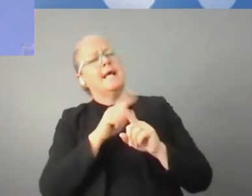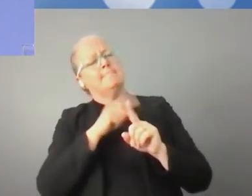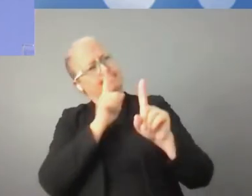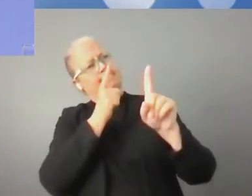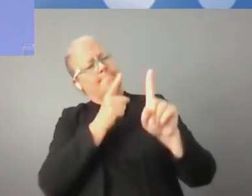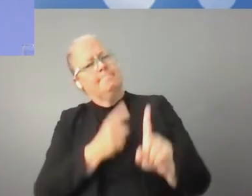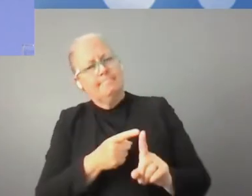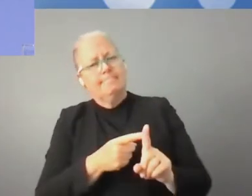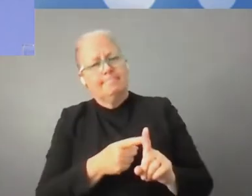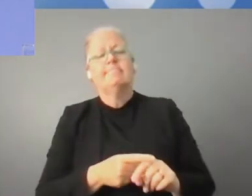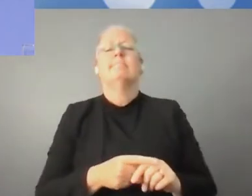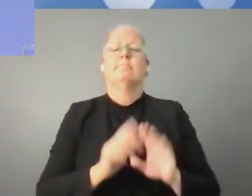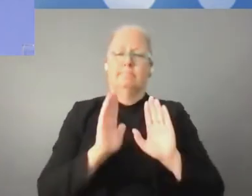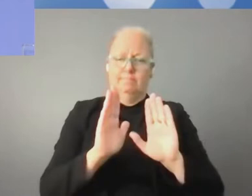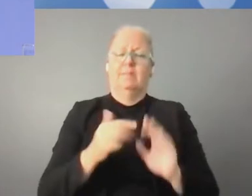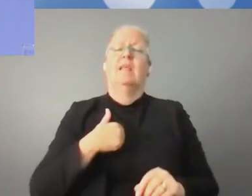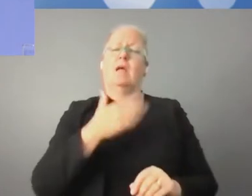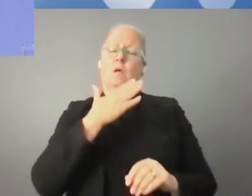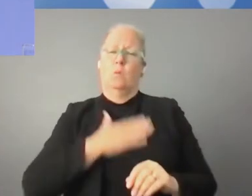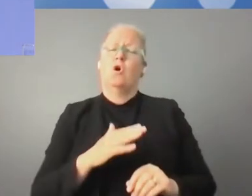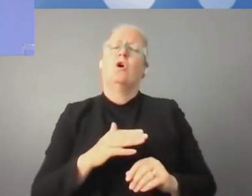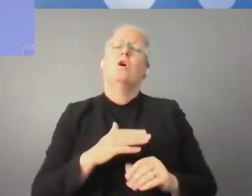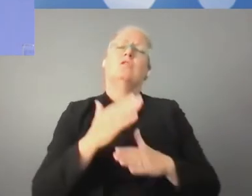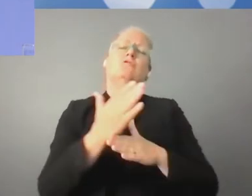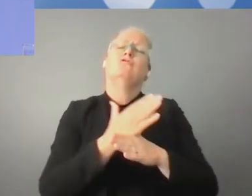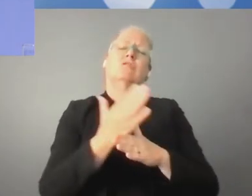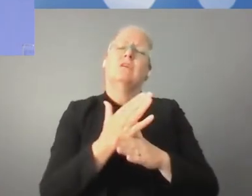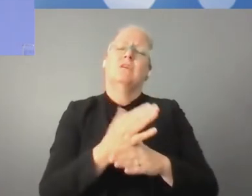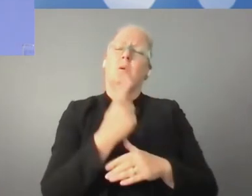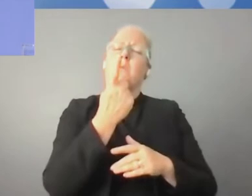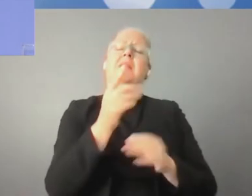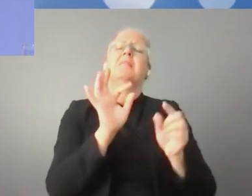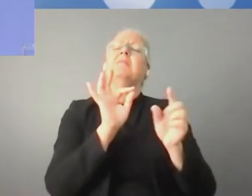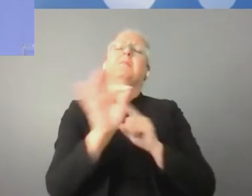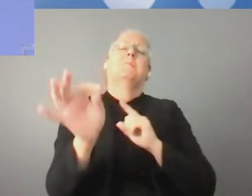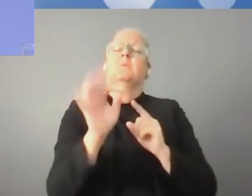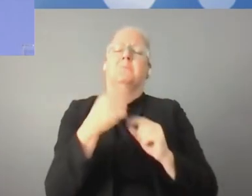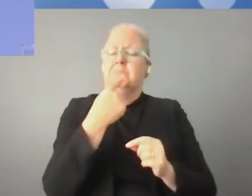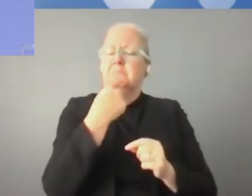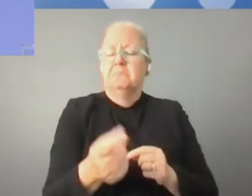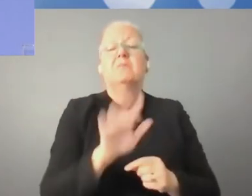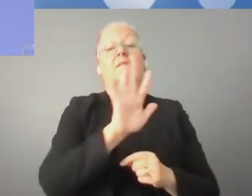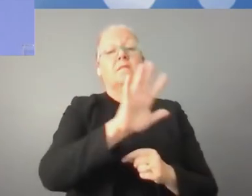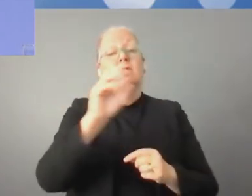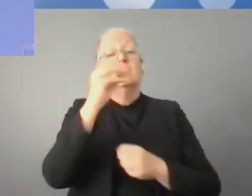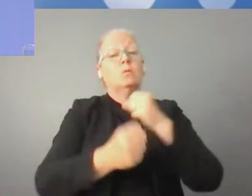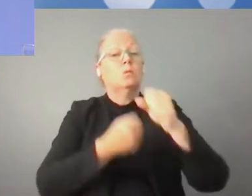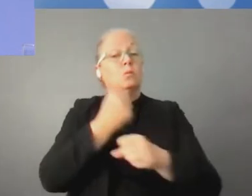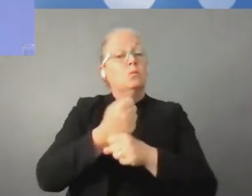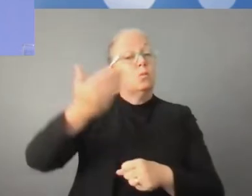myślą. 50 lat temu jakiś wizjonerzy, często akademicy wymyślili internet